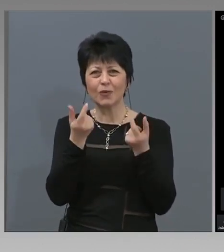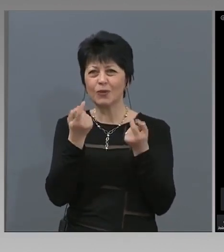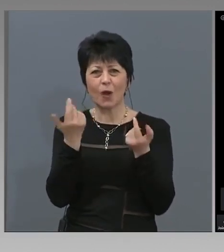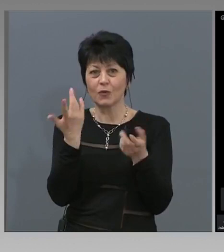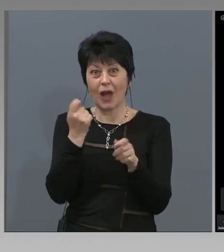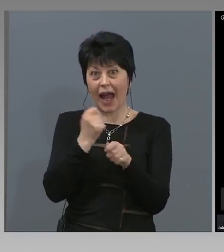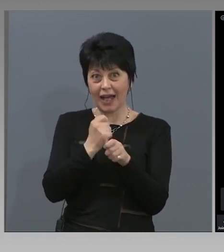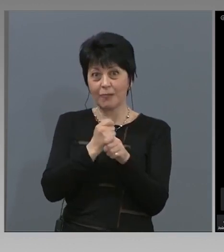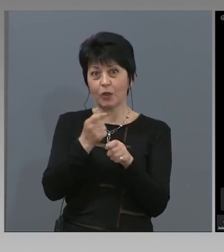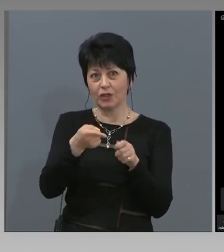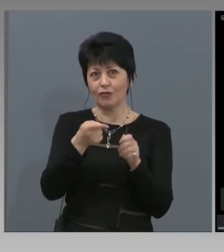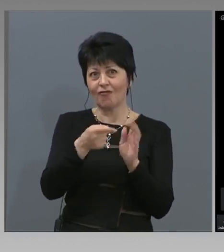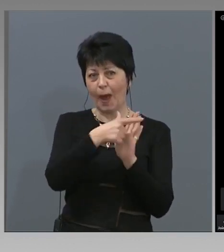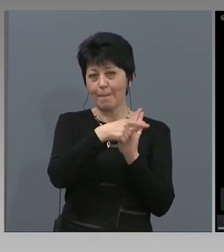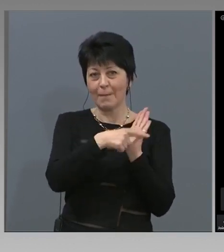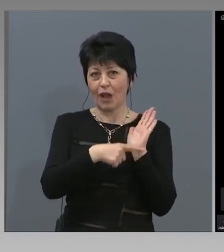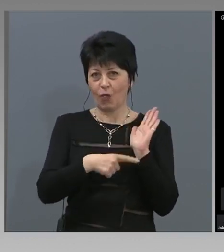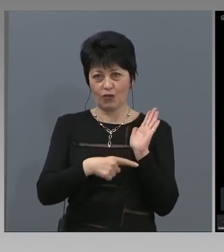Както казахме,